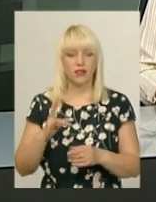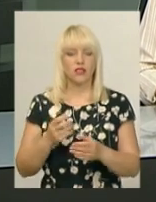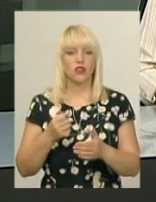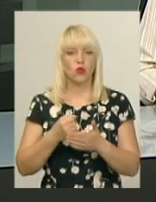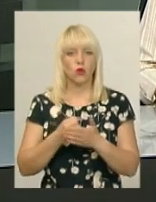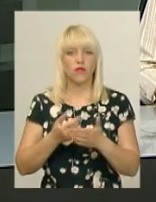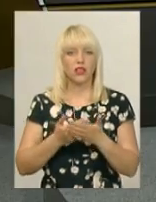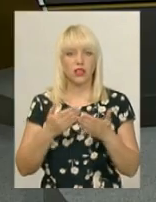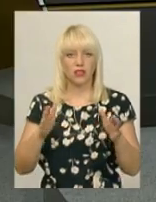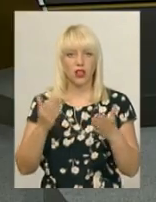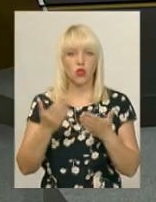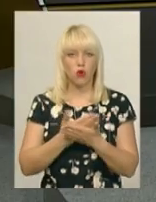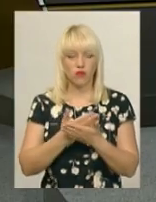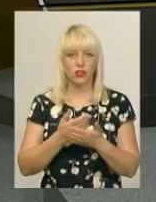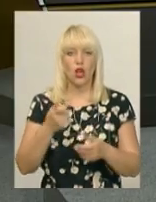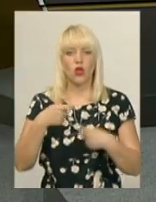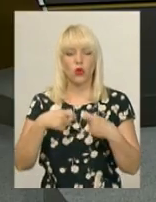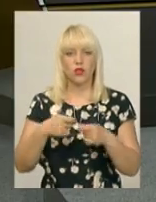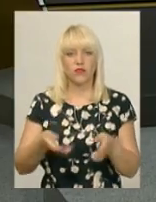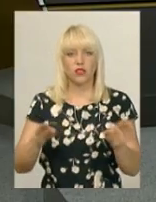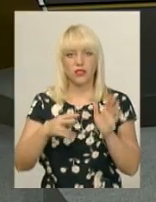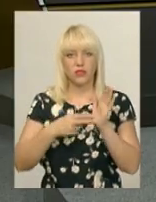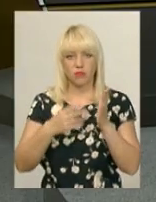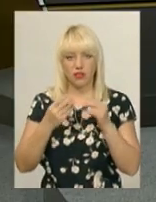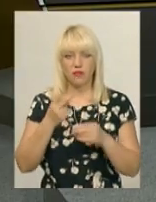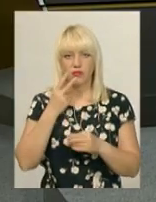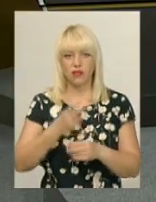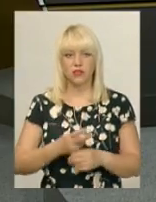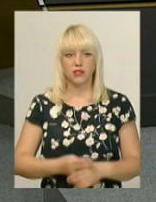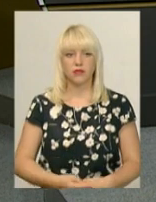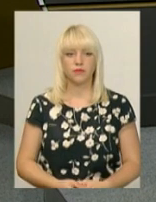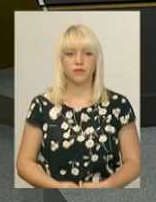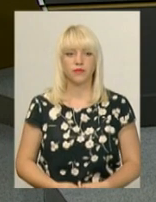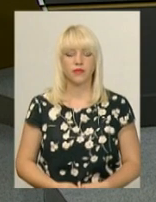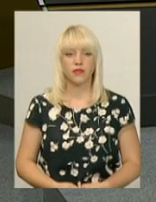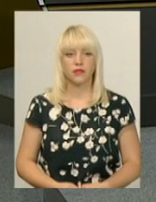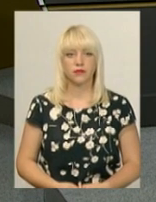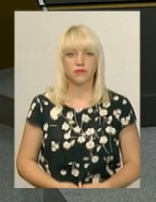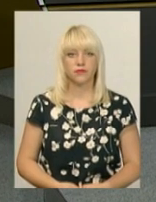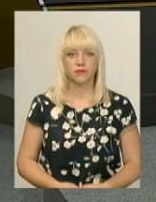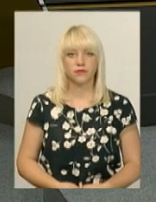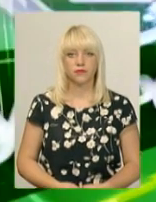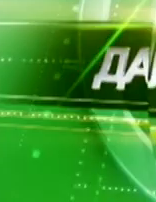7 днів. Ви дивитеся новини і далі ми говоримо про таке.